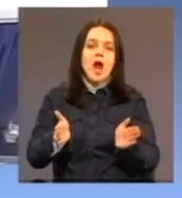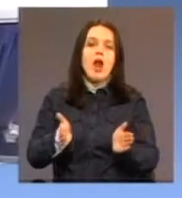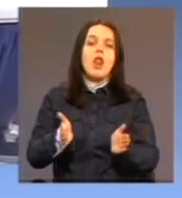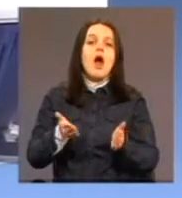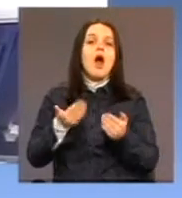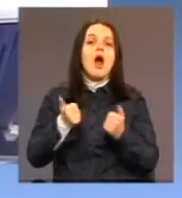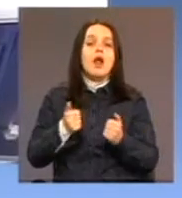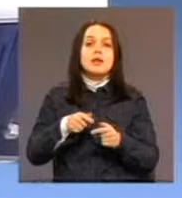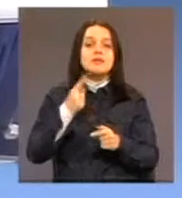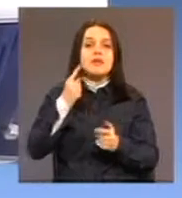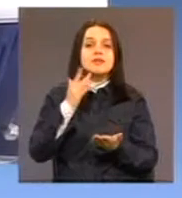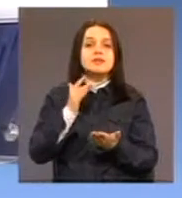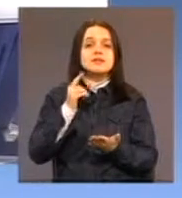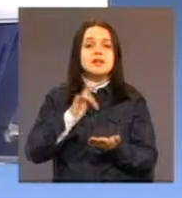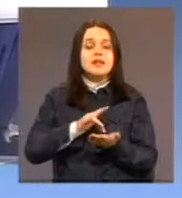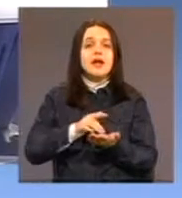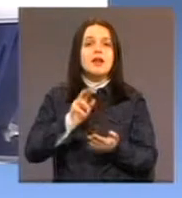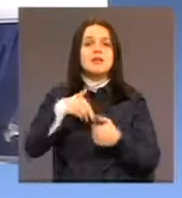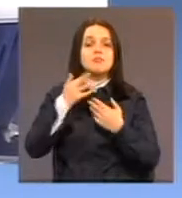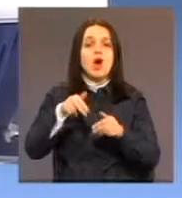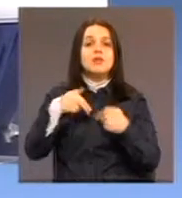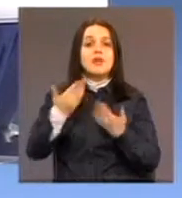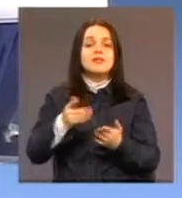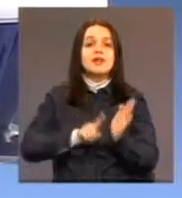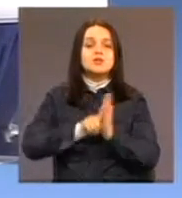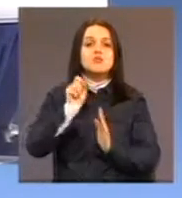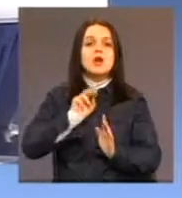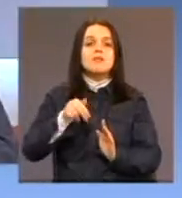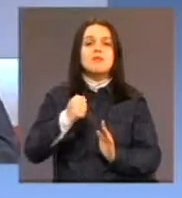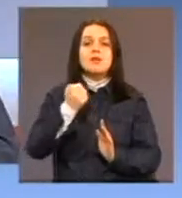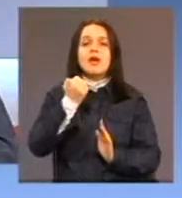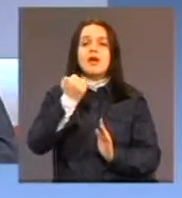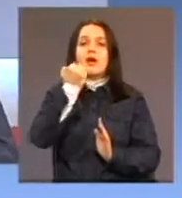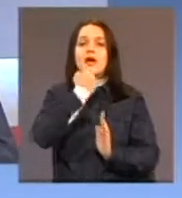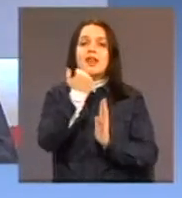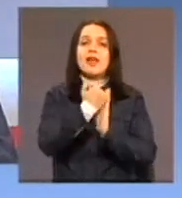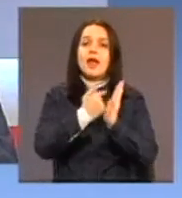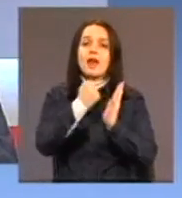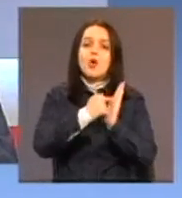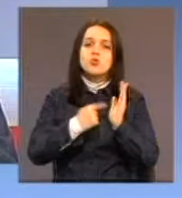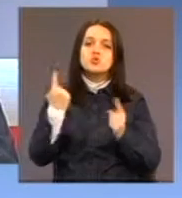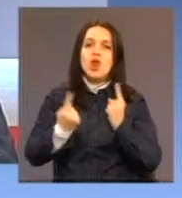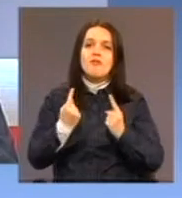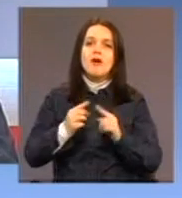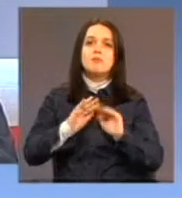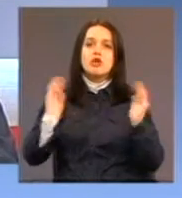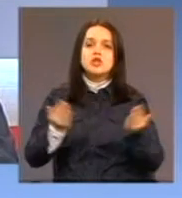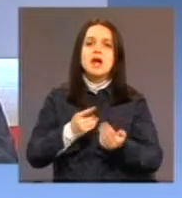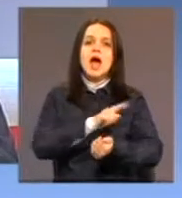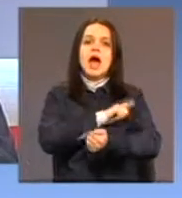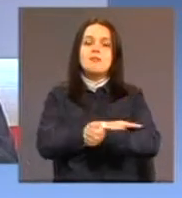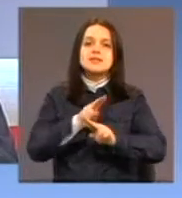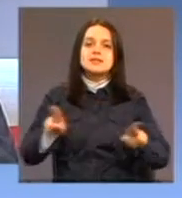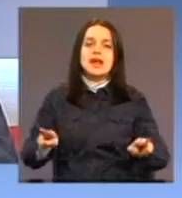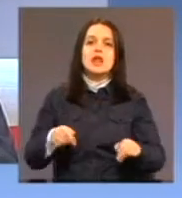adekvatno dati rezultate, dakle, mora ispunjavati kriterije uslova, dakle, prostora, kapaciteta ljudi i stručnog